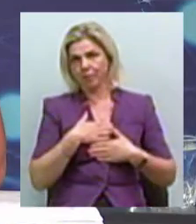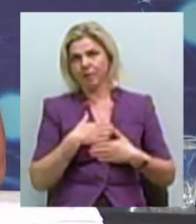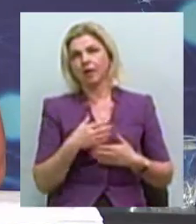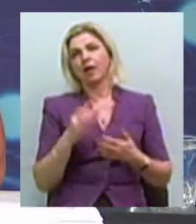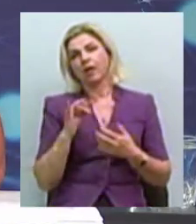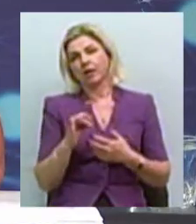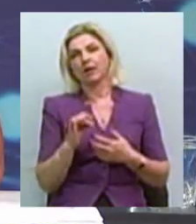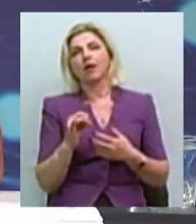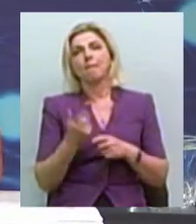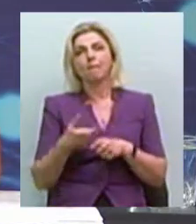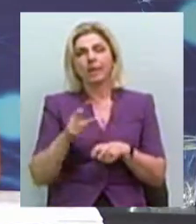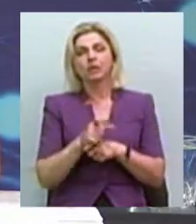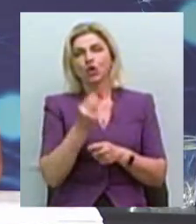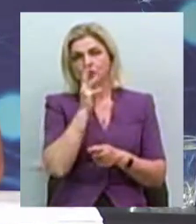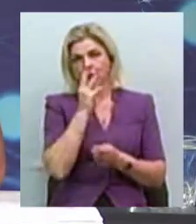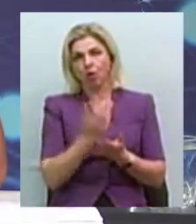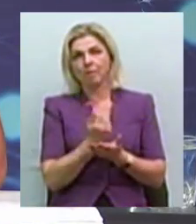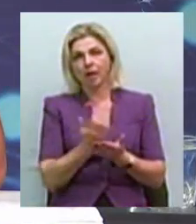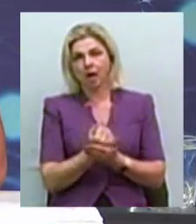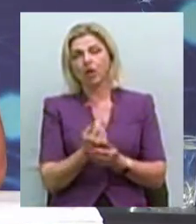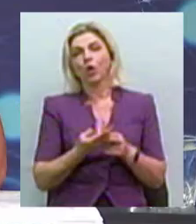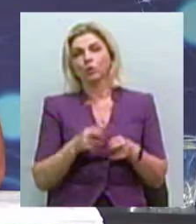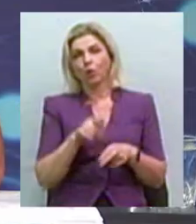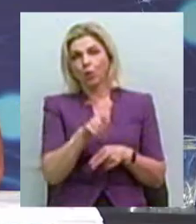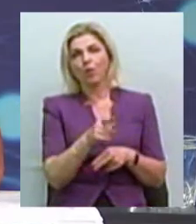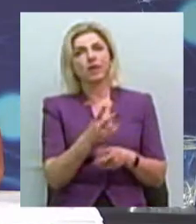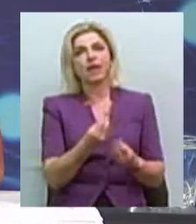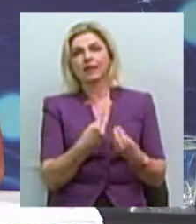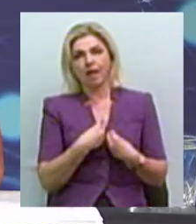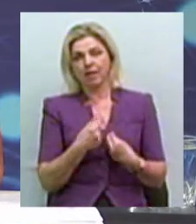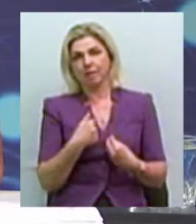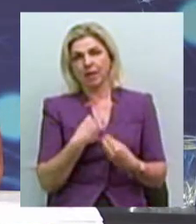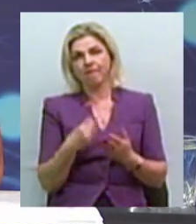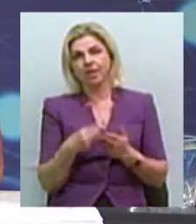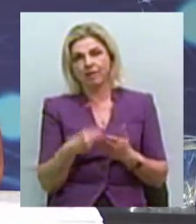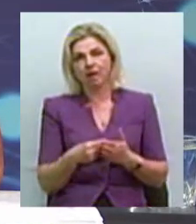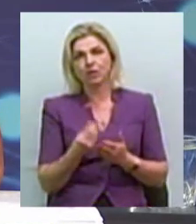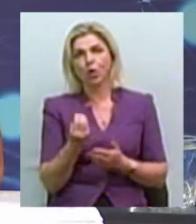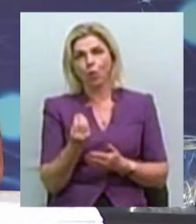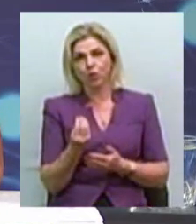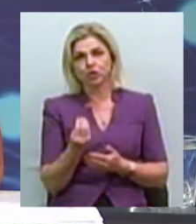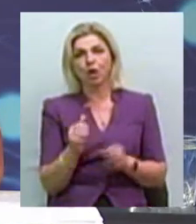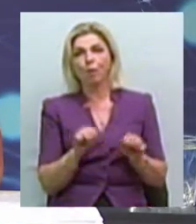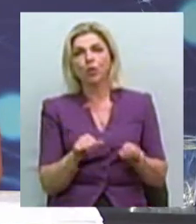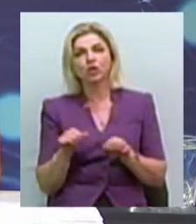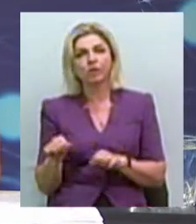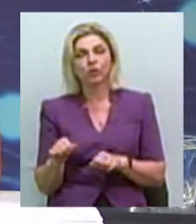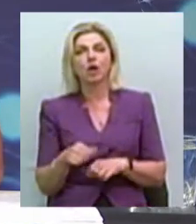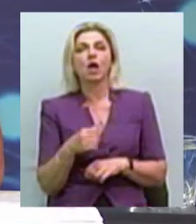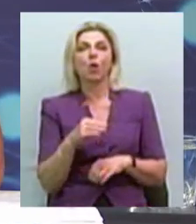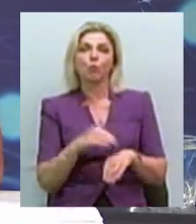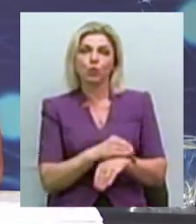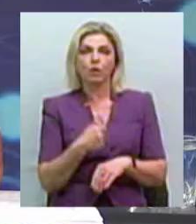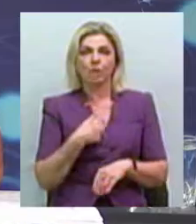він більше заробляє, тому він не дає мені якісь фінансові кошти, фінансові можливості. Він мене